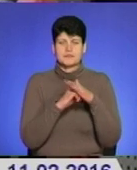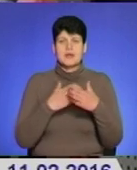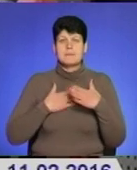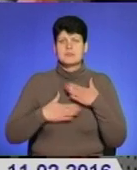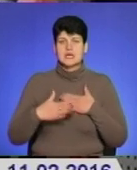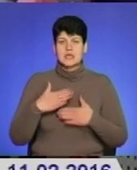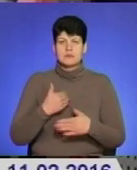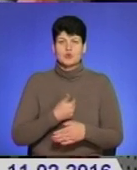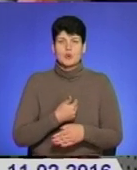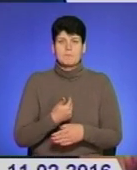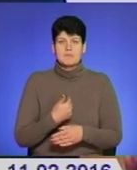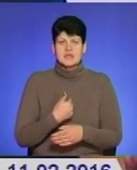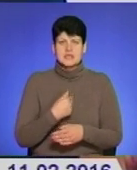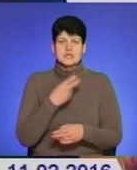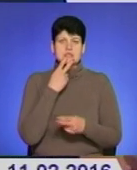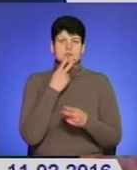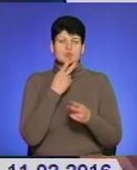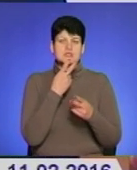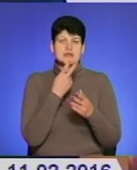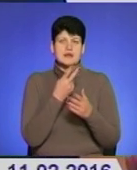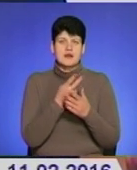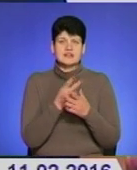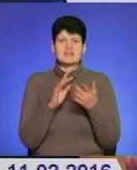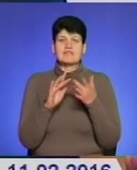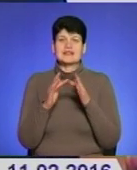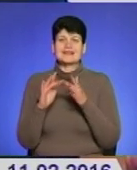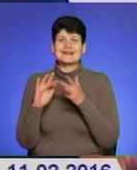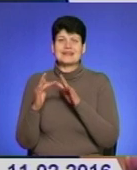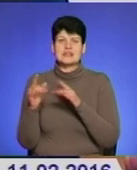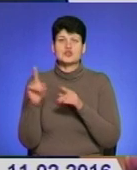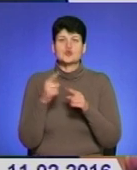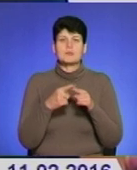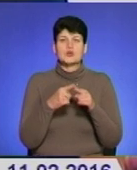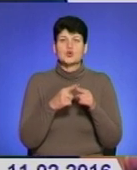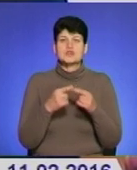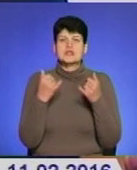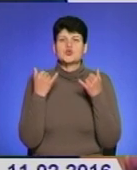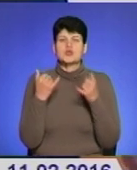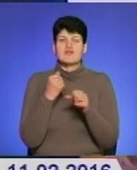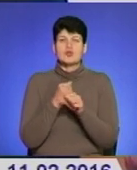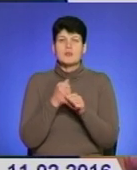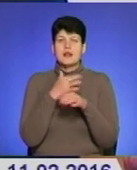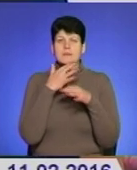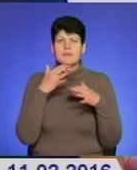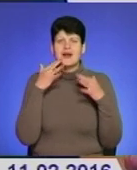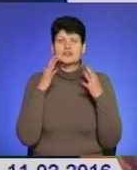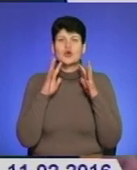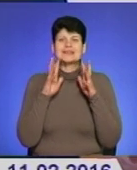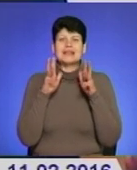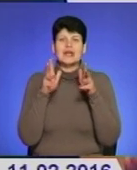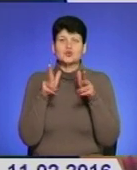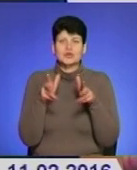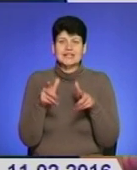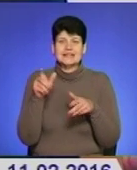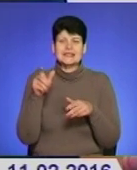мені спостерігати навіть в інтернеті те, що Білорусія сьогодні виробляє настільки багато тракторів, що кожен